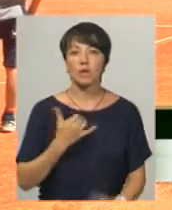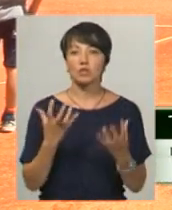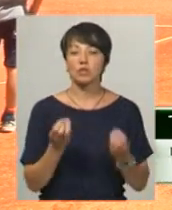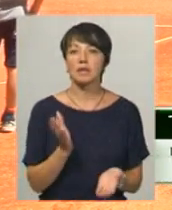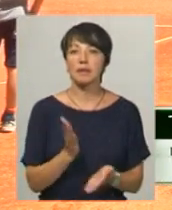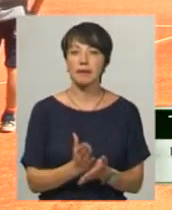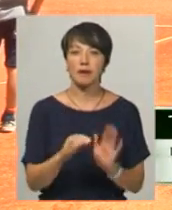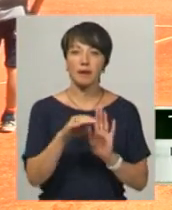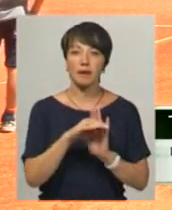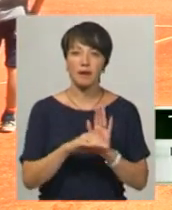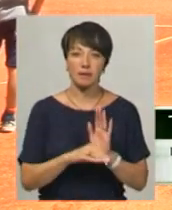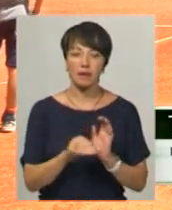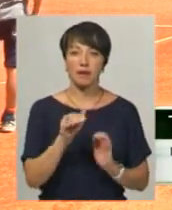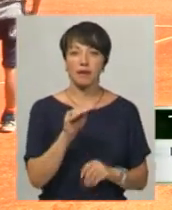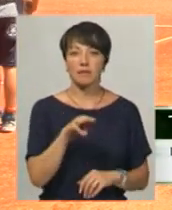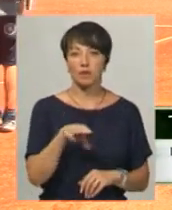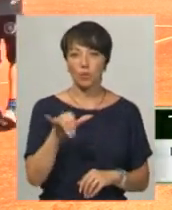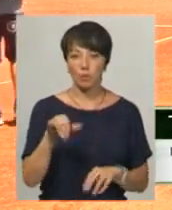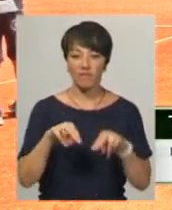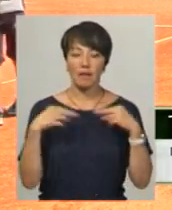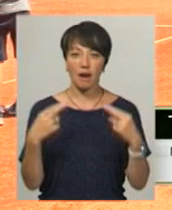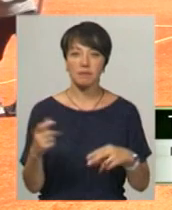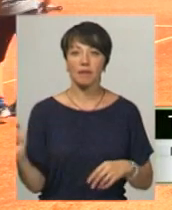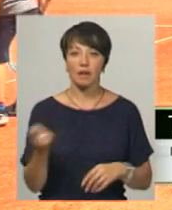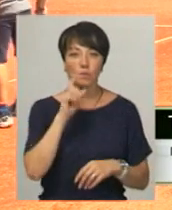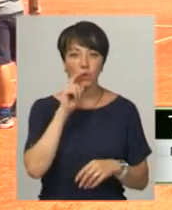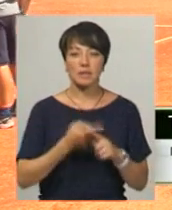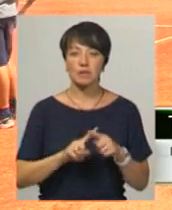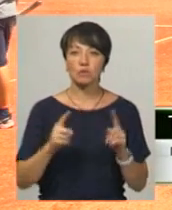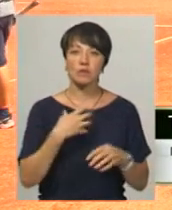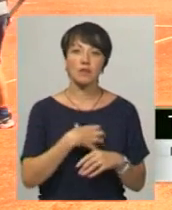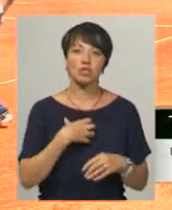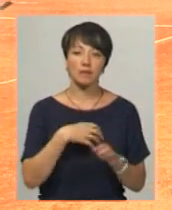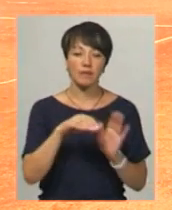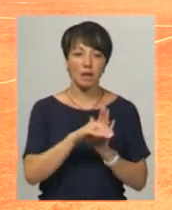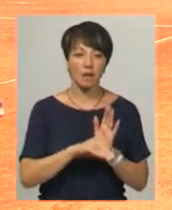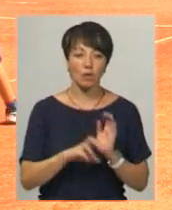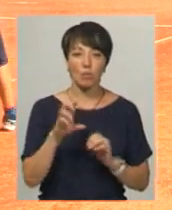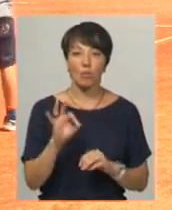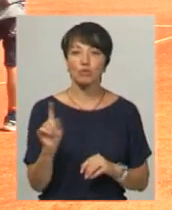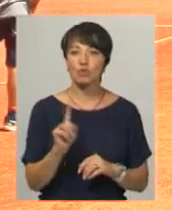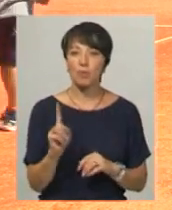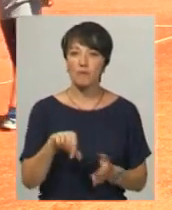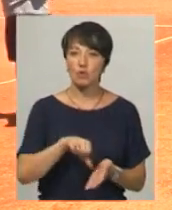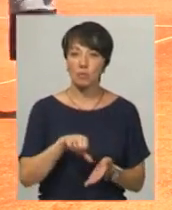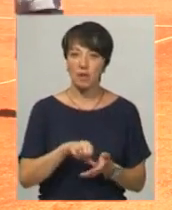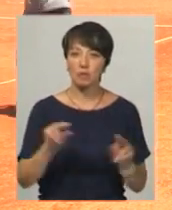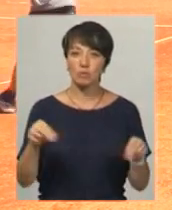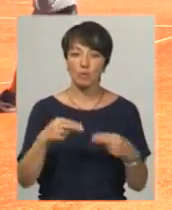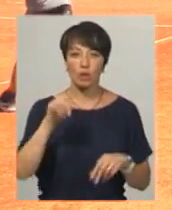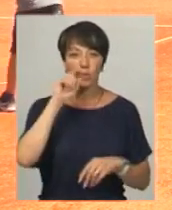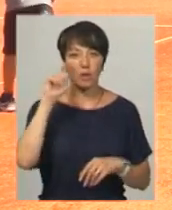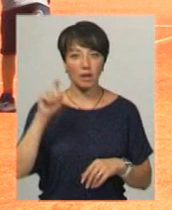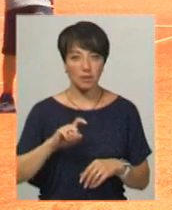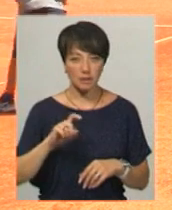рейтинг ФТУ, Федерації тенісу України. І це дуже важливий рейтинг, тому що для того, щоб виступати на чемпіонаті